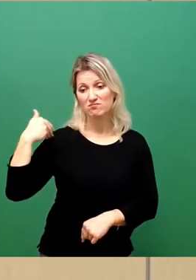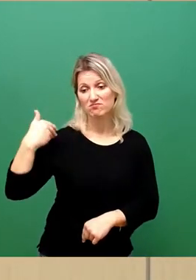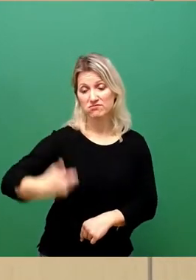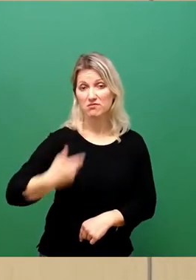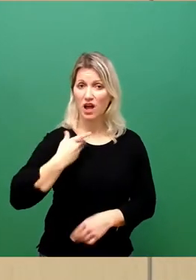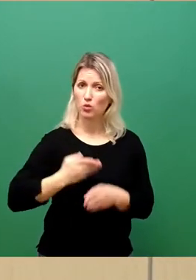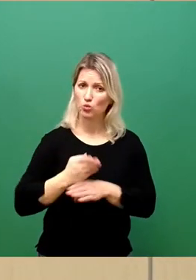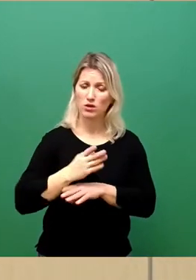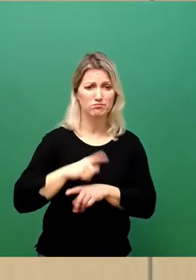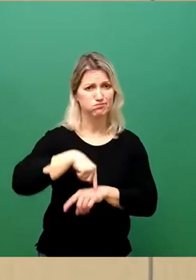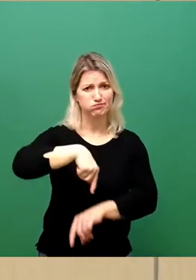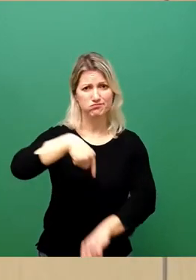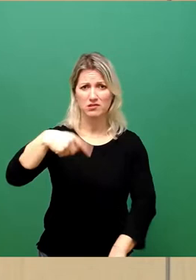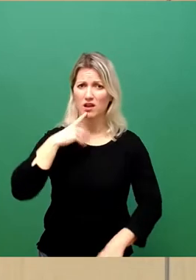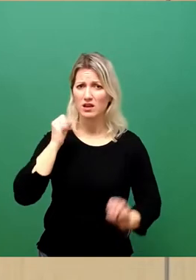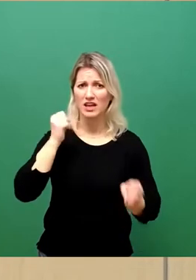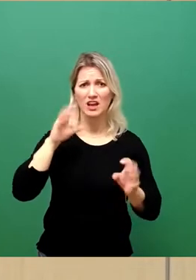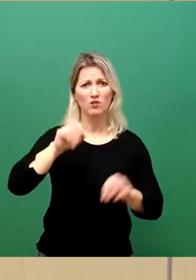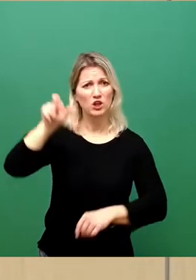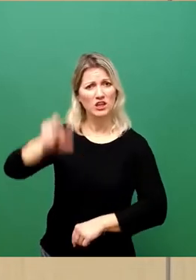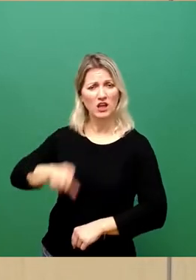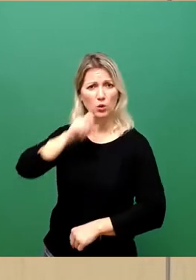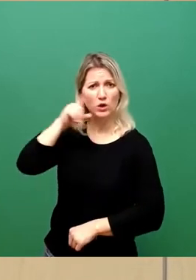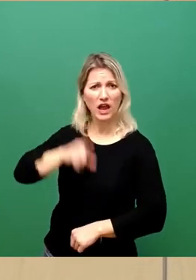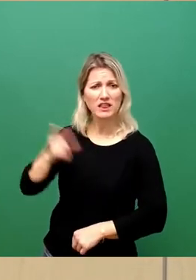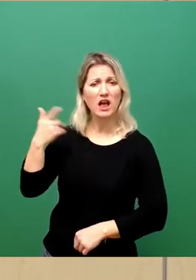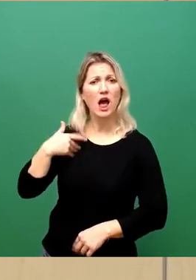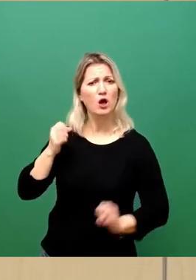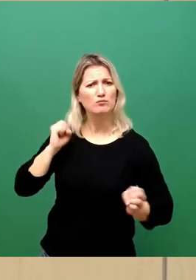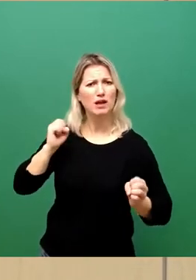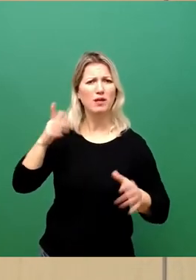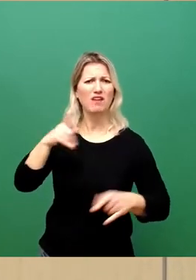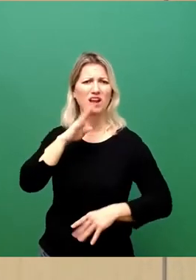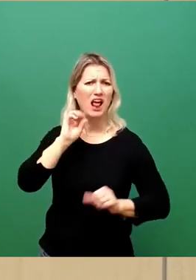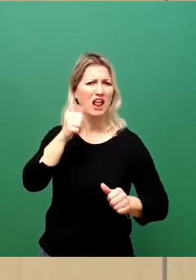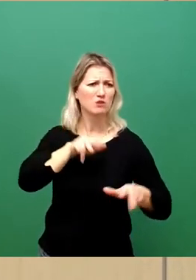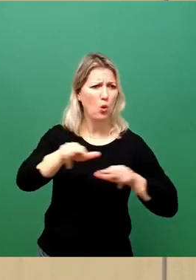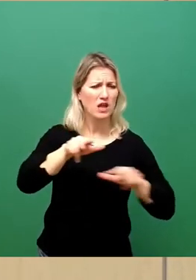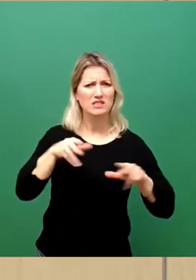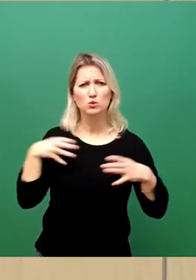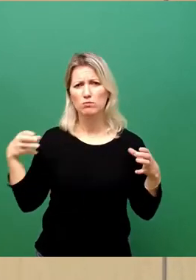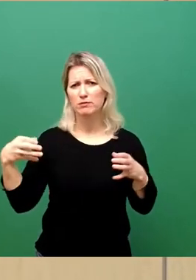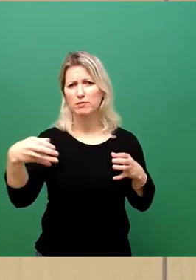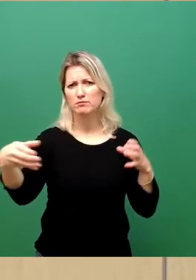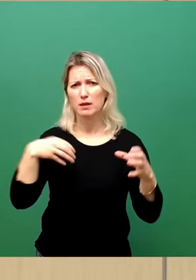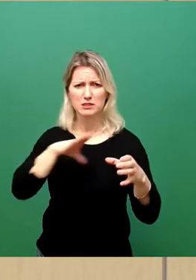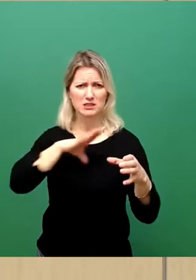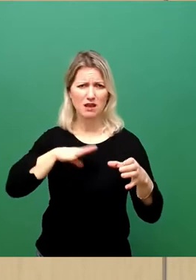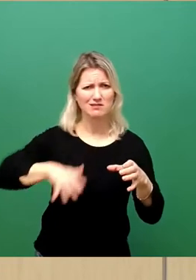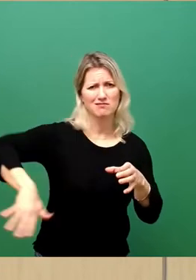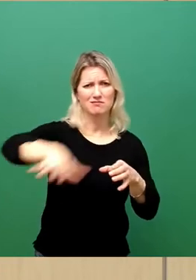für die Menschen aus der Ukraine, haben auf unserer Internetseite sachsenweite Initiativen und Hilfsorganisationen zusammengetragen. Und es fühlt sich heute extrem